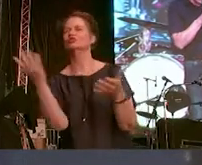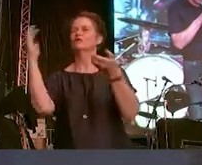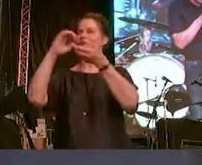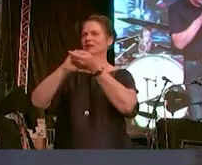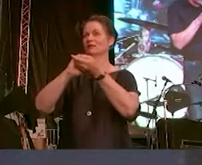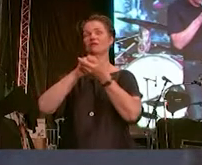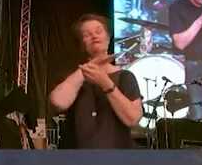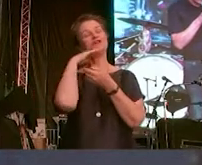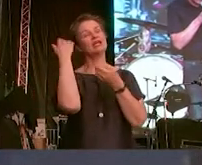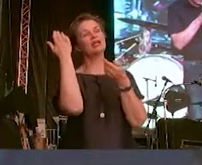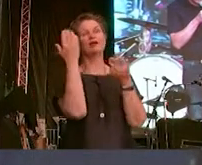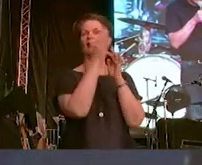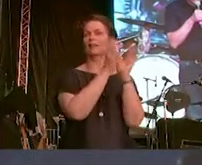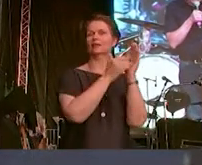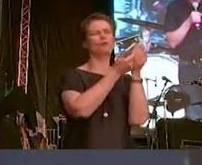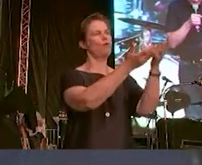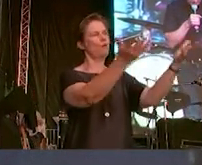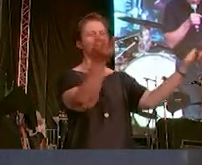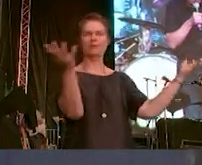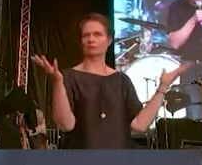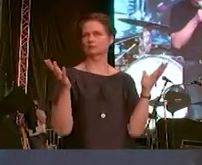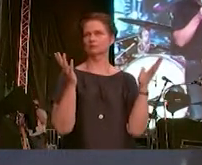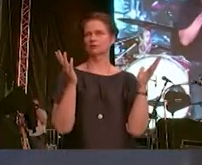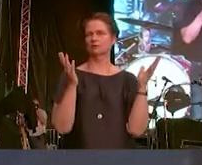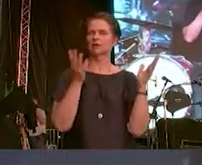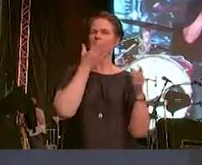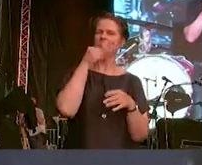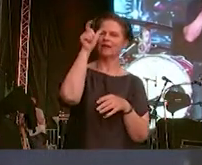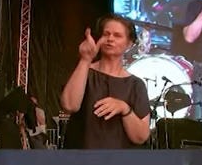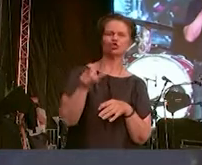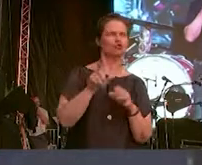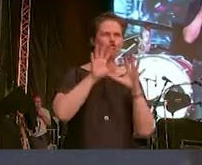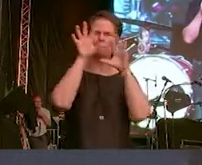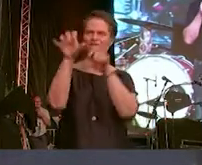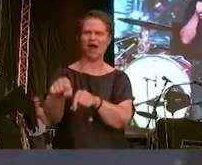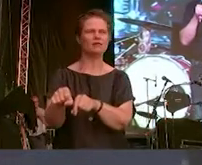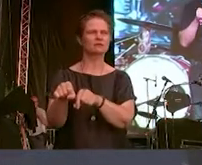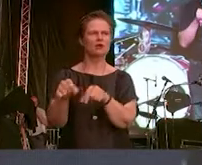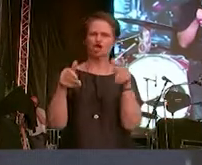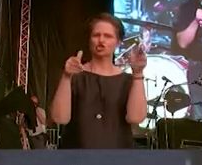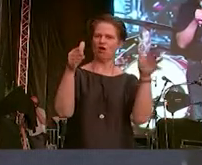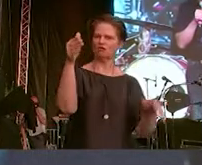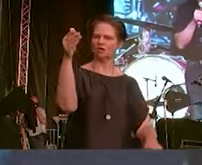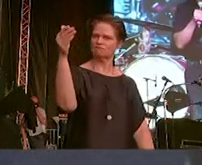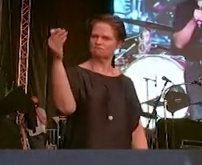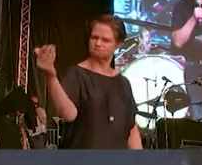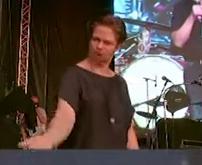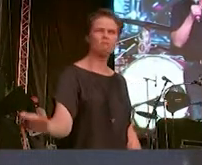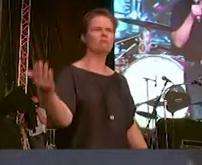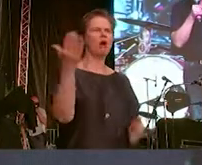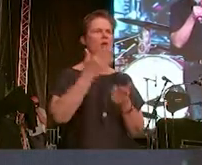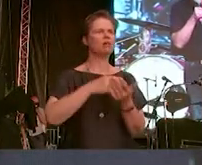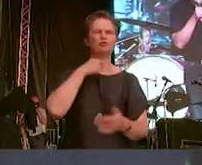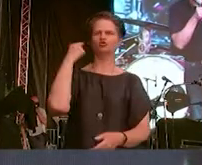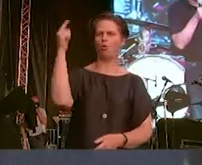Religionen. Es ist die Geschichte von einem Menschen, der überfallen wird und halbtot am Straßenrand liegt. Und